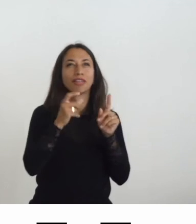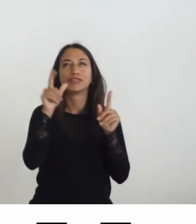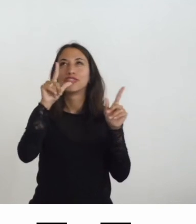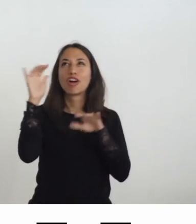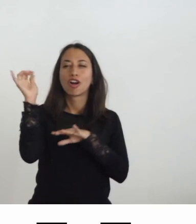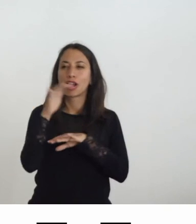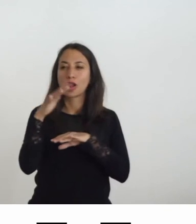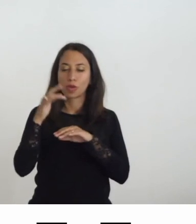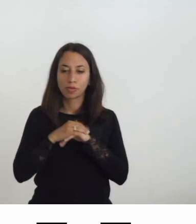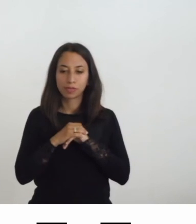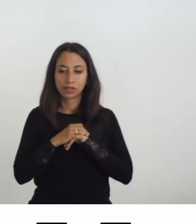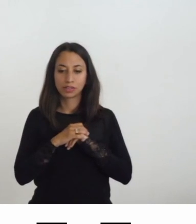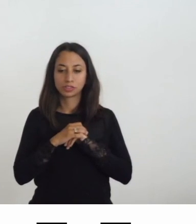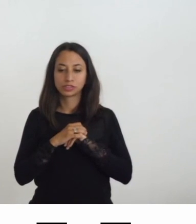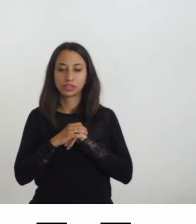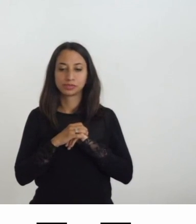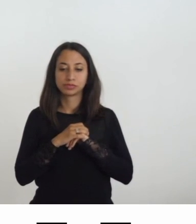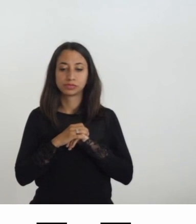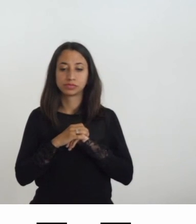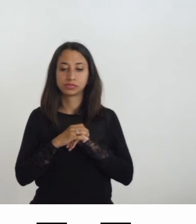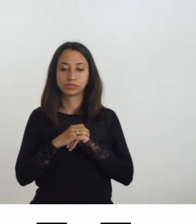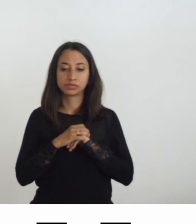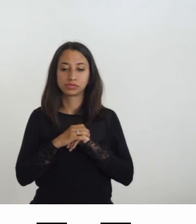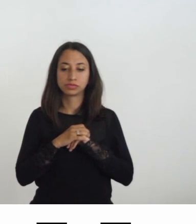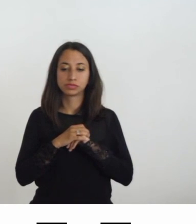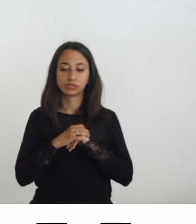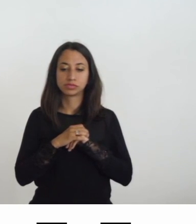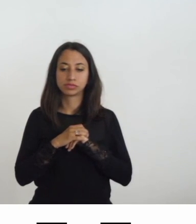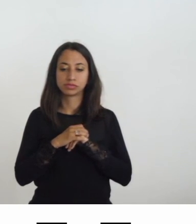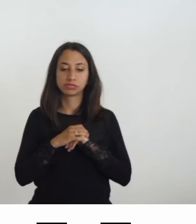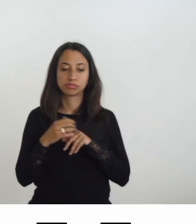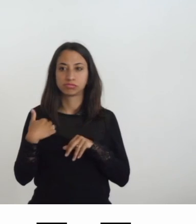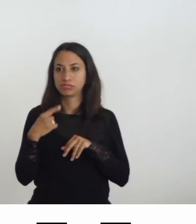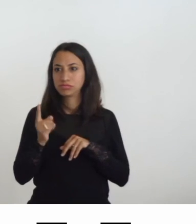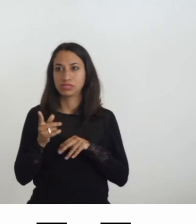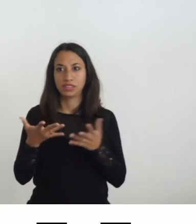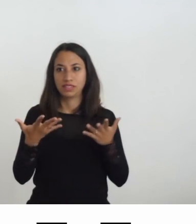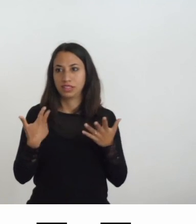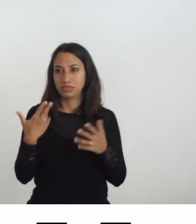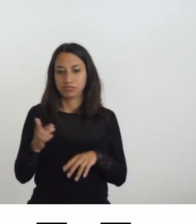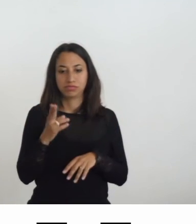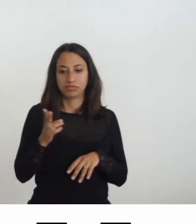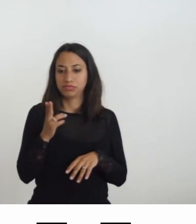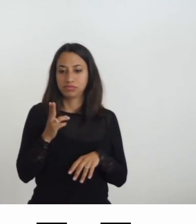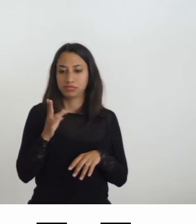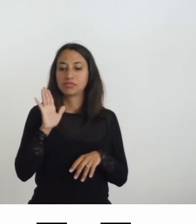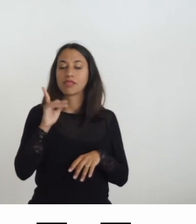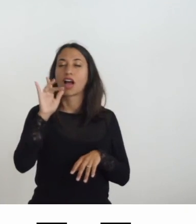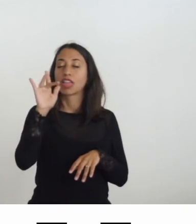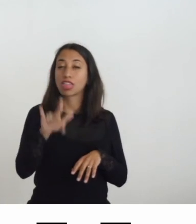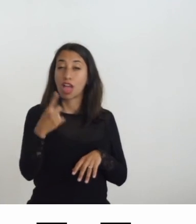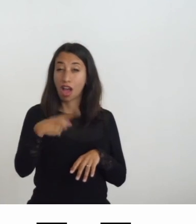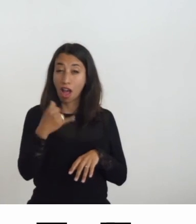la mia fine è arrivata per mano di un gesto finale unico ma fatale